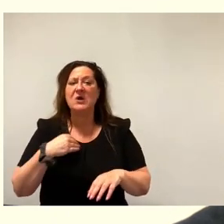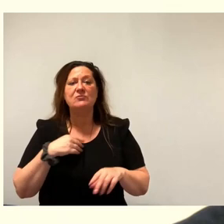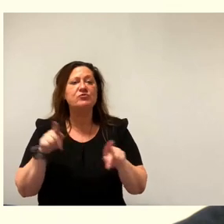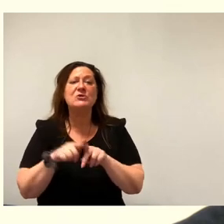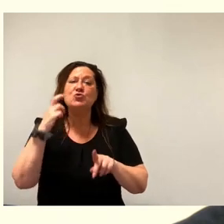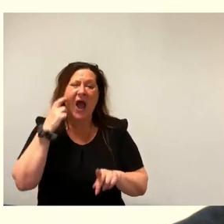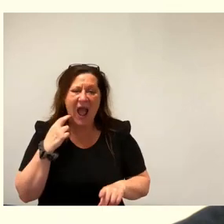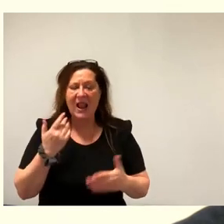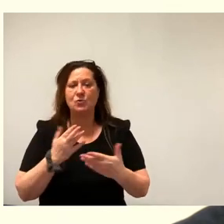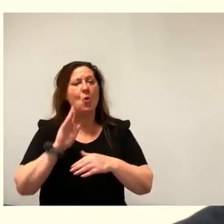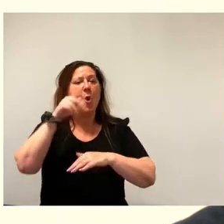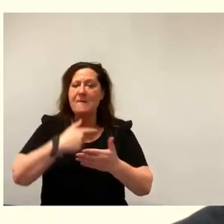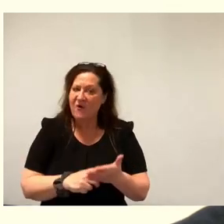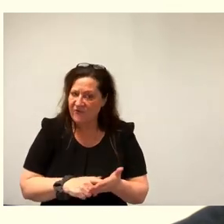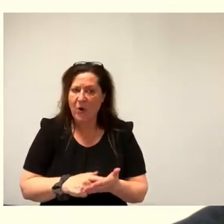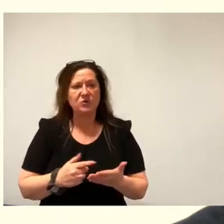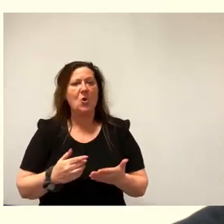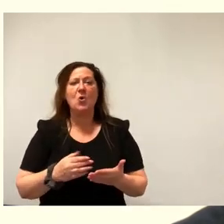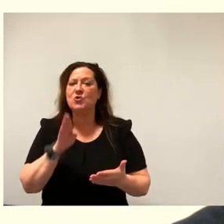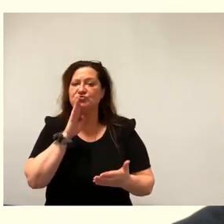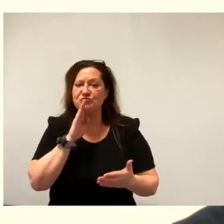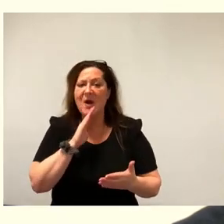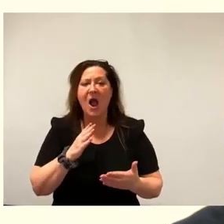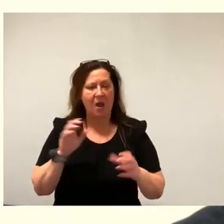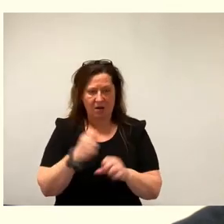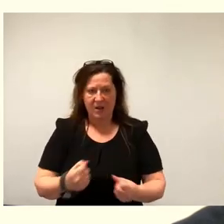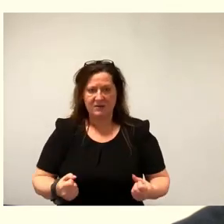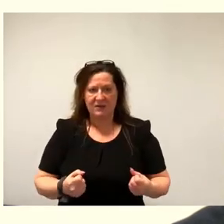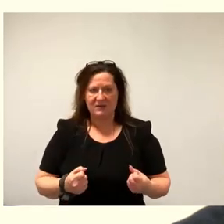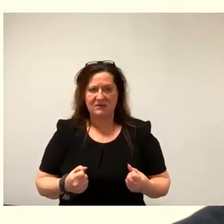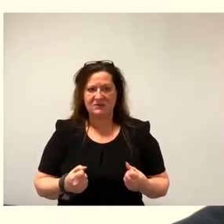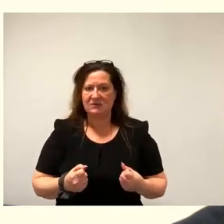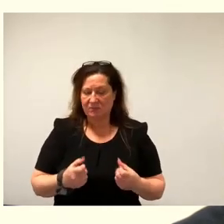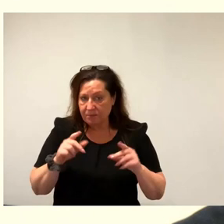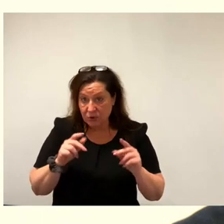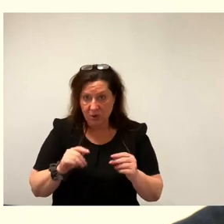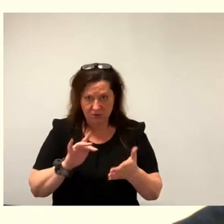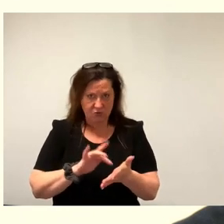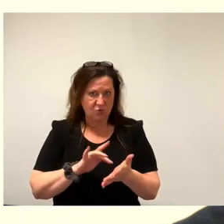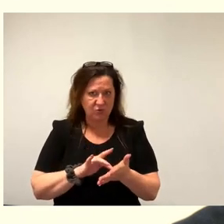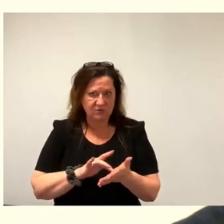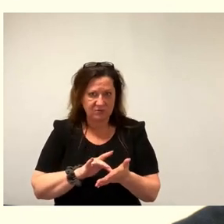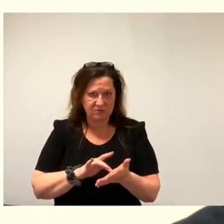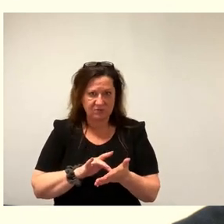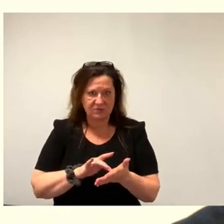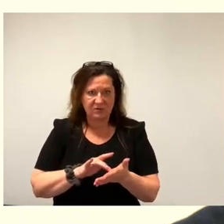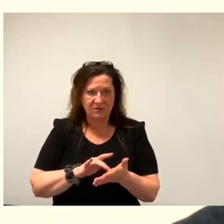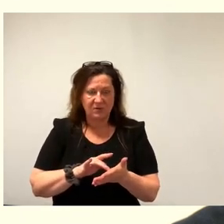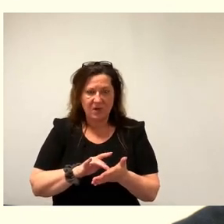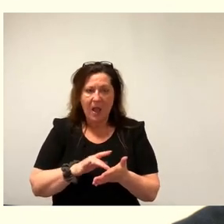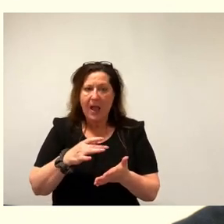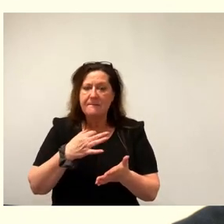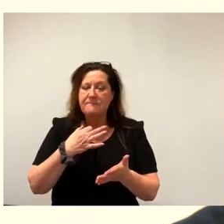überfordert sind, weil sie die Sprache nicht sprechen. Das ist ein Grund, weswegen man sich nicht bei der Befragung